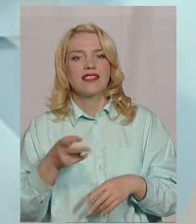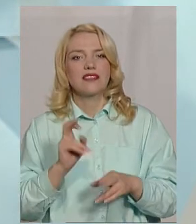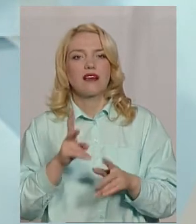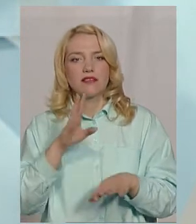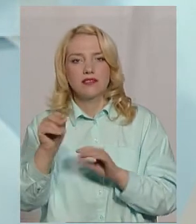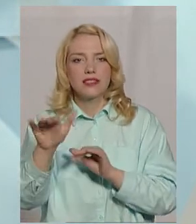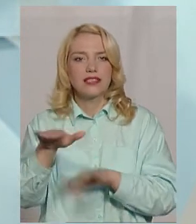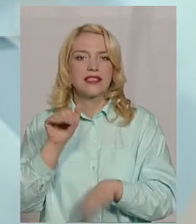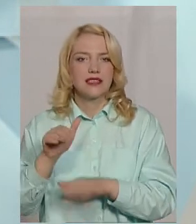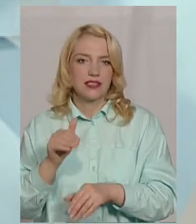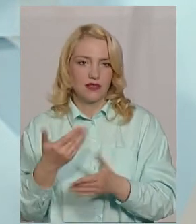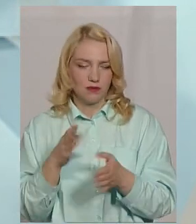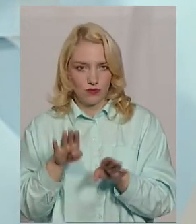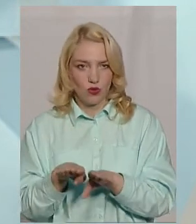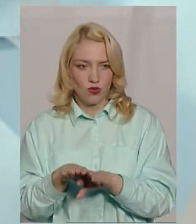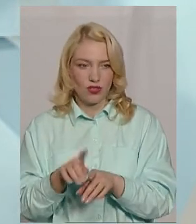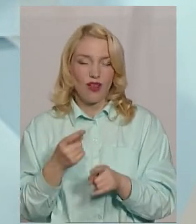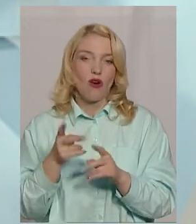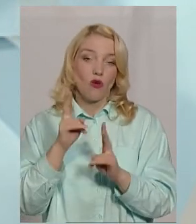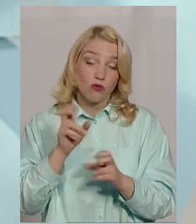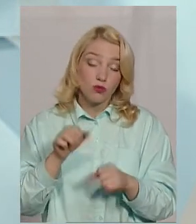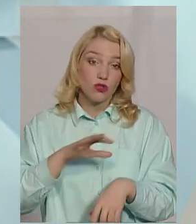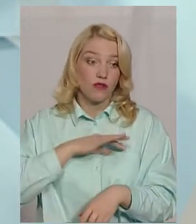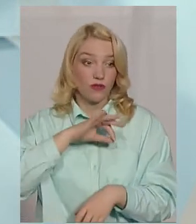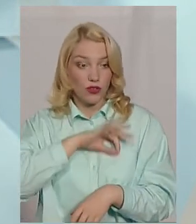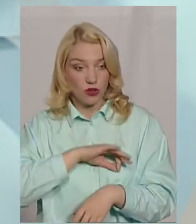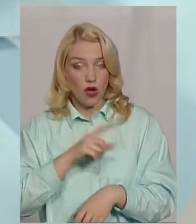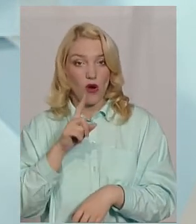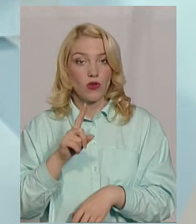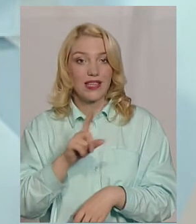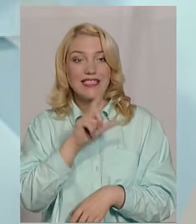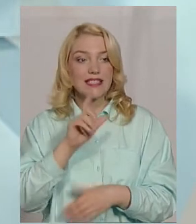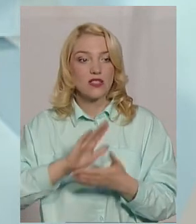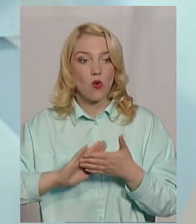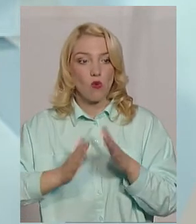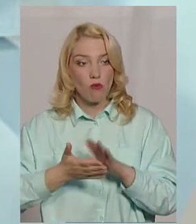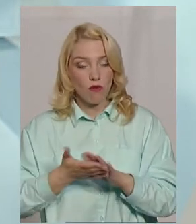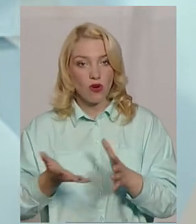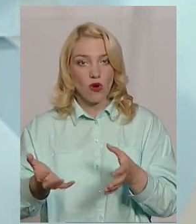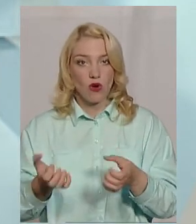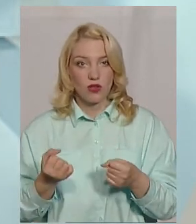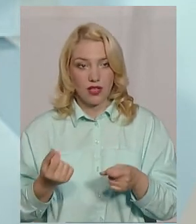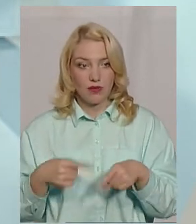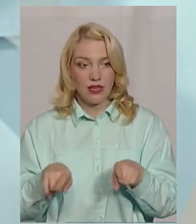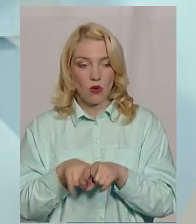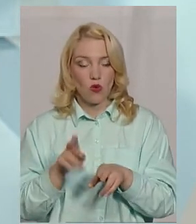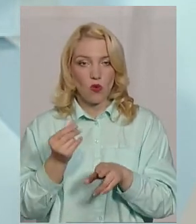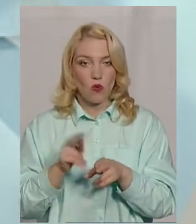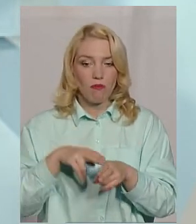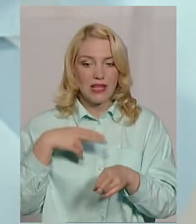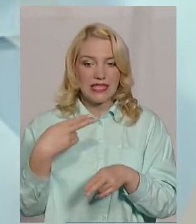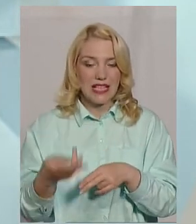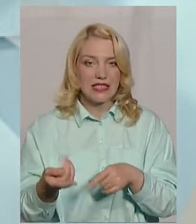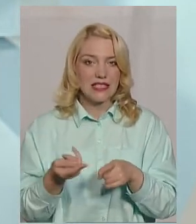кредит. Можливо, комусь і вигідно. Але одна з умов отримання такої компенсації – це